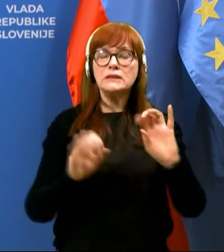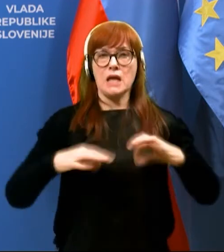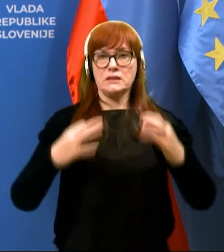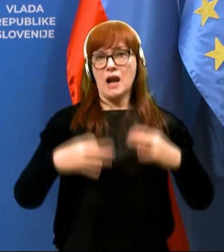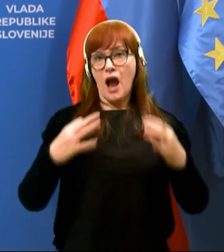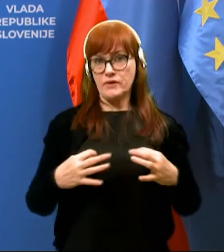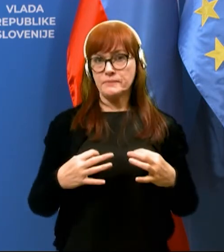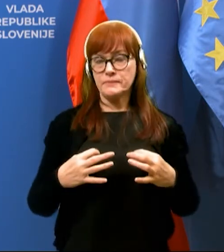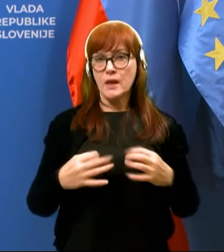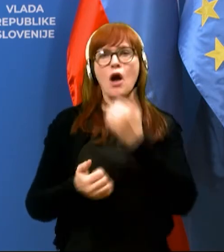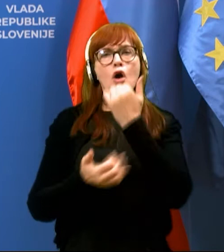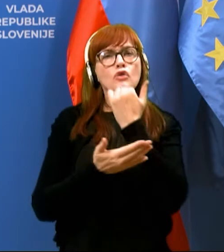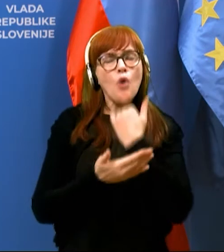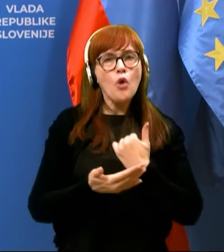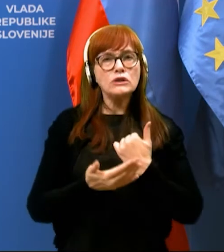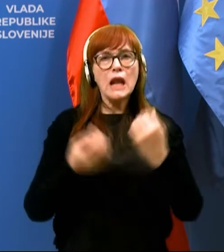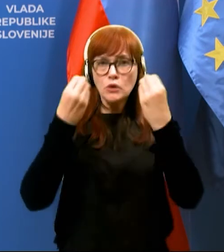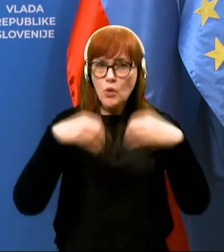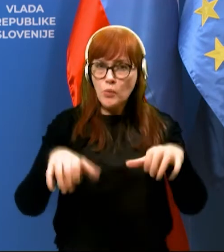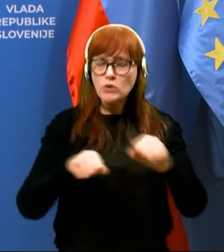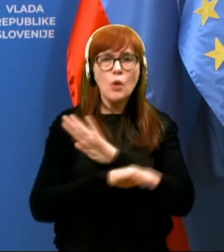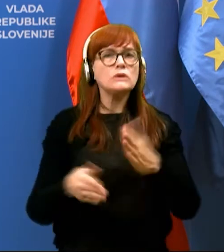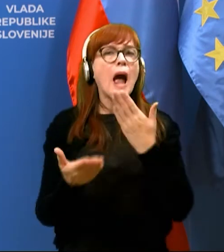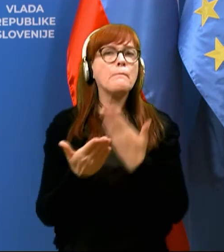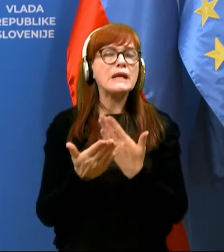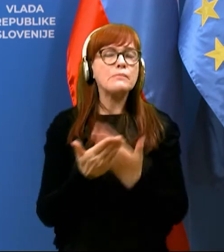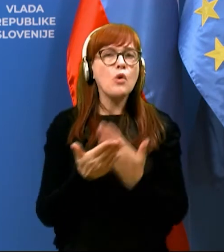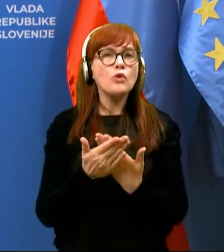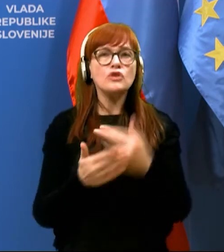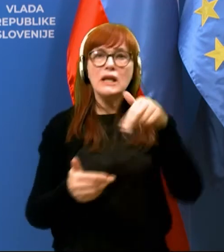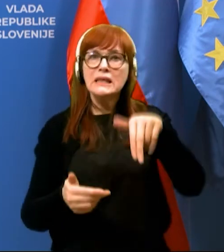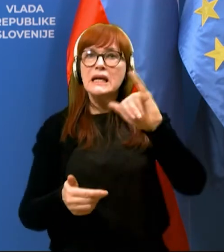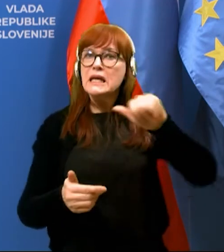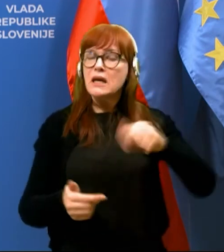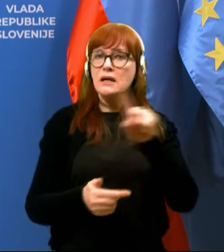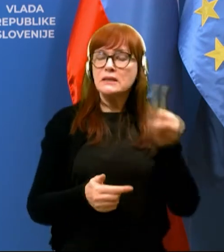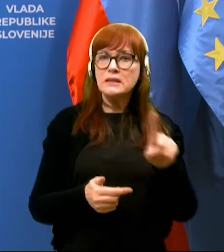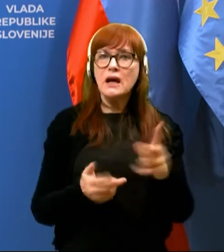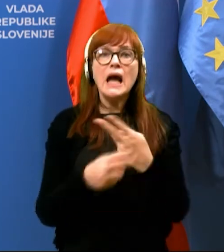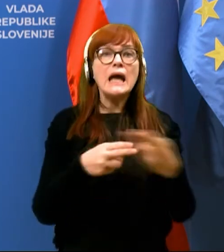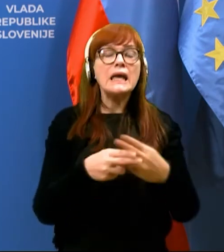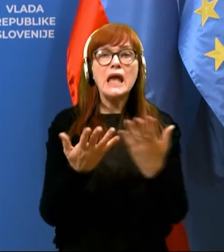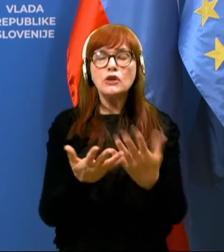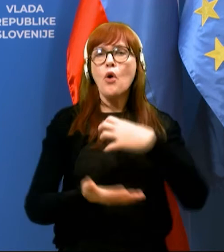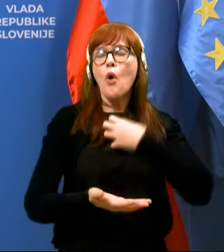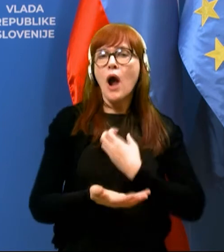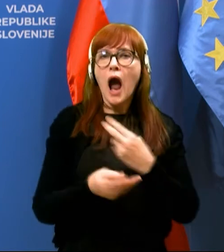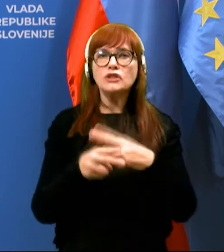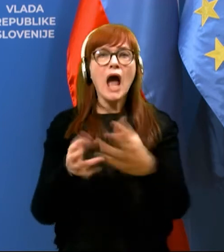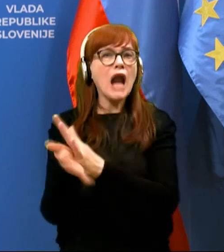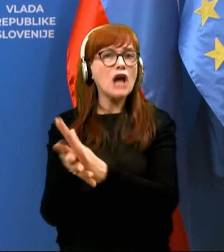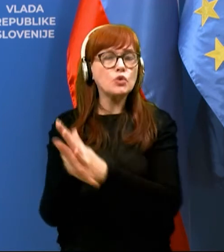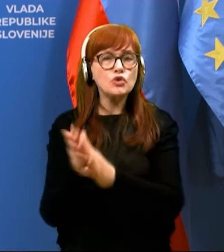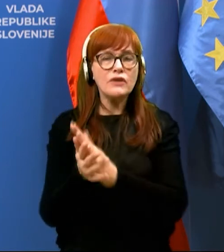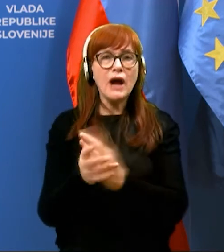Da se dosledno upoštevajo vsa priporočila njezeja, od higiene rok, kašlja, razkoževanja,